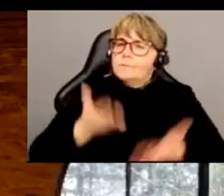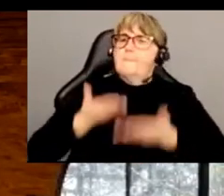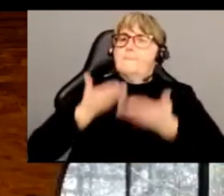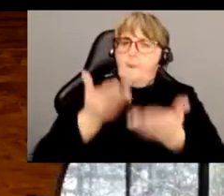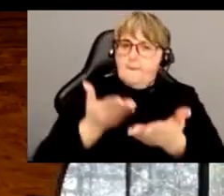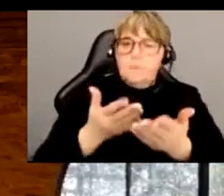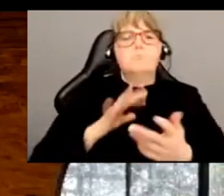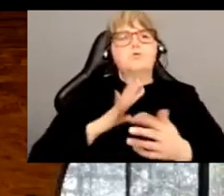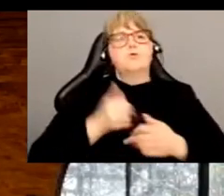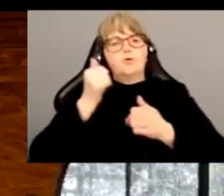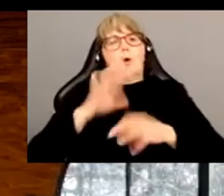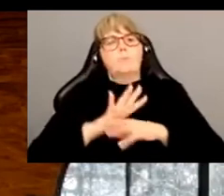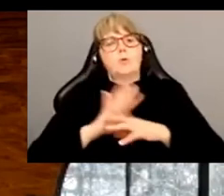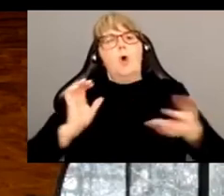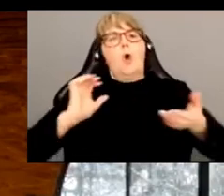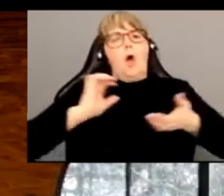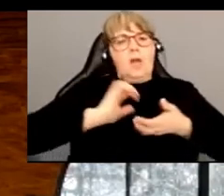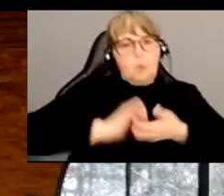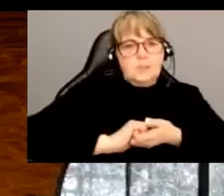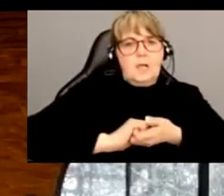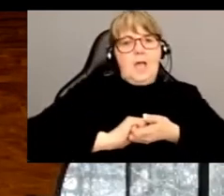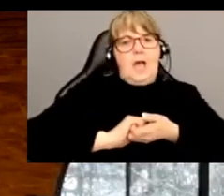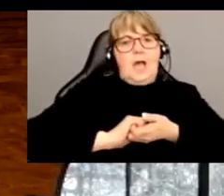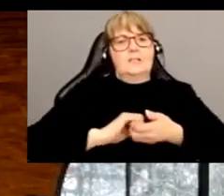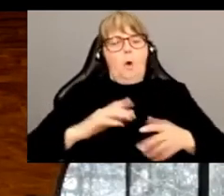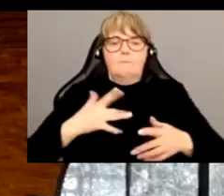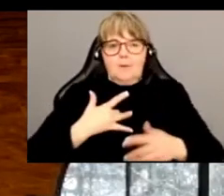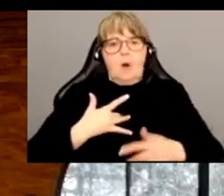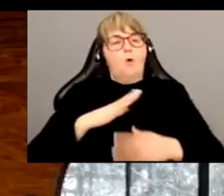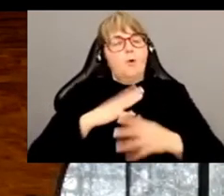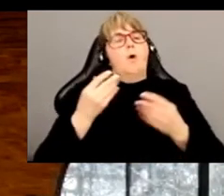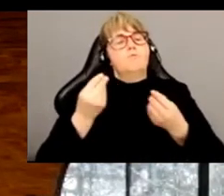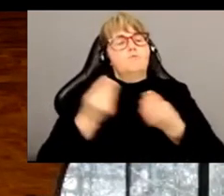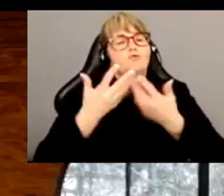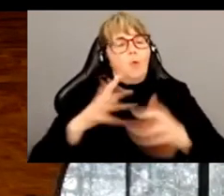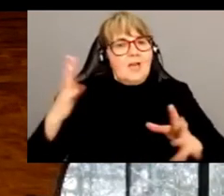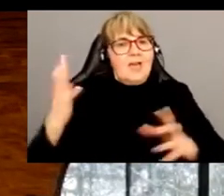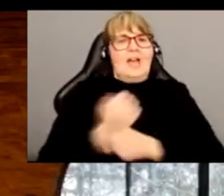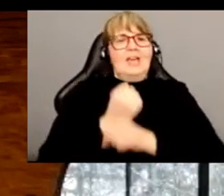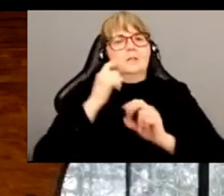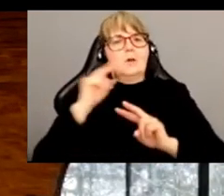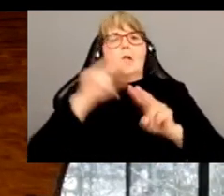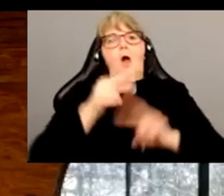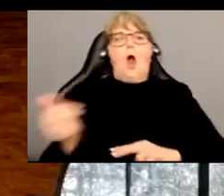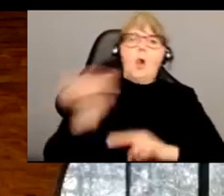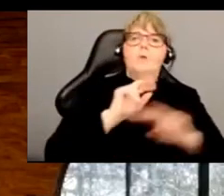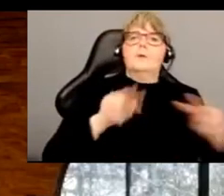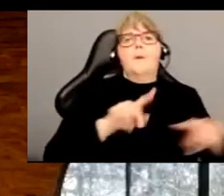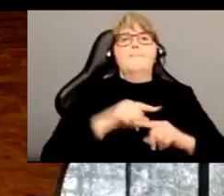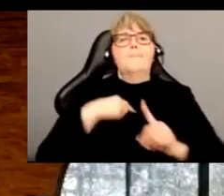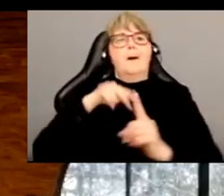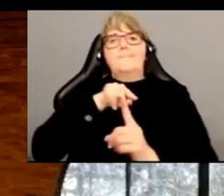pour qu'il y ait plus de convergence et de réconciliation parce que je crois qu'on a beaucoup à gagner si on s'intéresse à l'autre perspective,